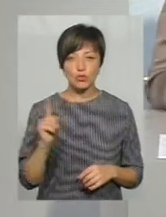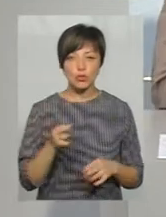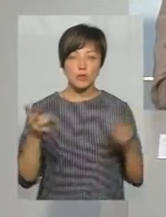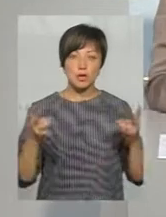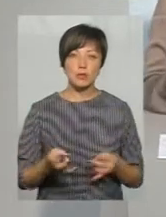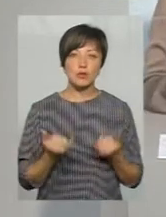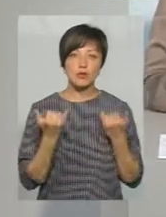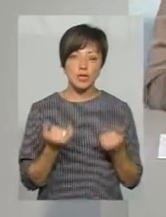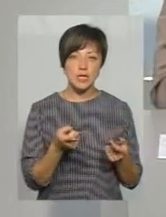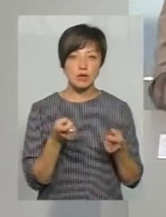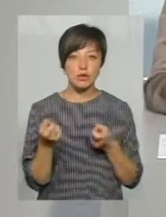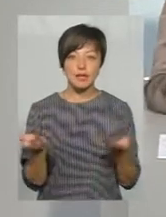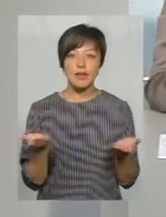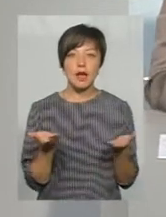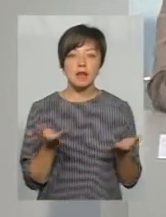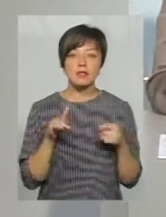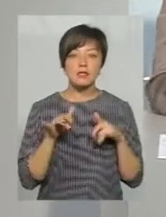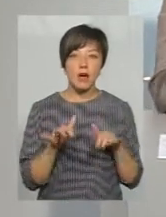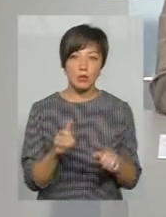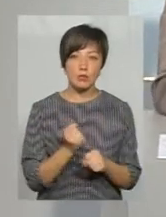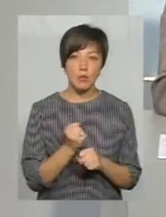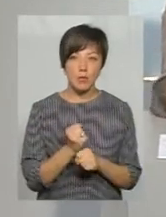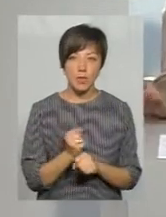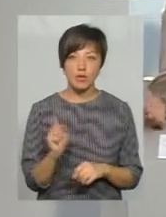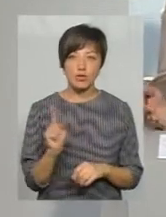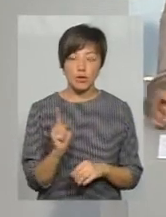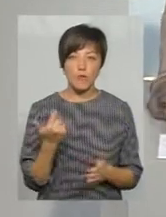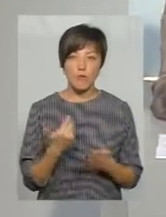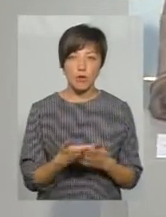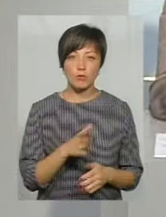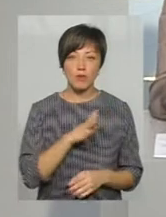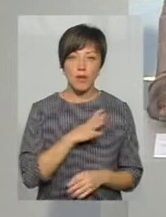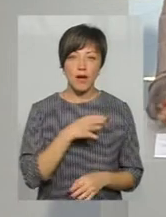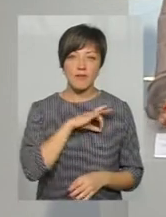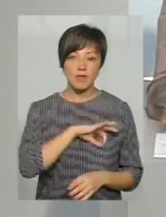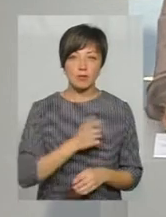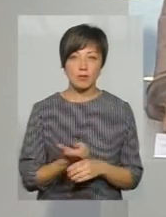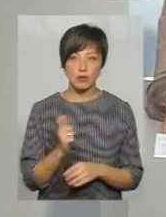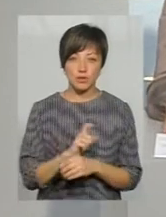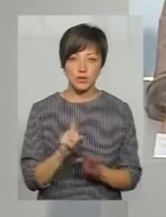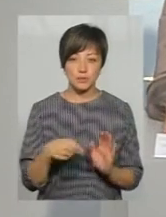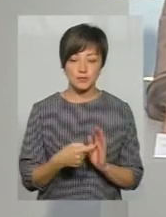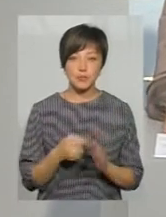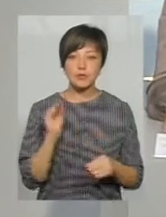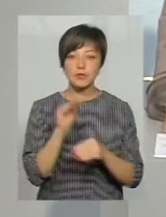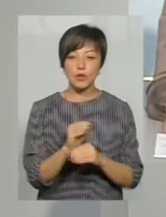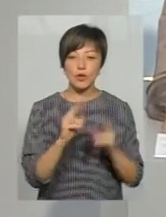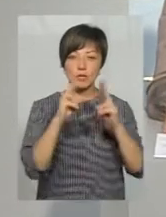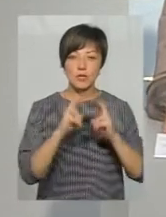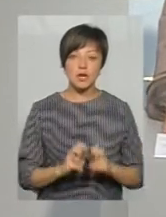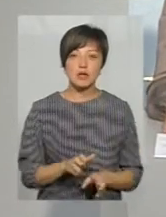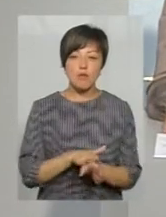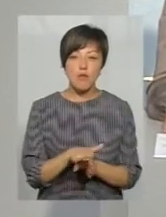потрібно ще залучити, які заходи зробити для того, щоб була ефективність більша? До обстеження. Повне до